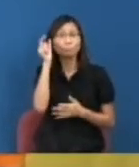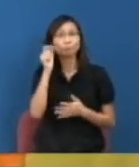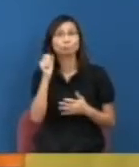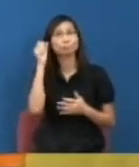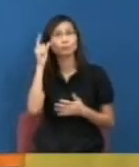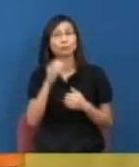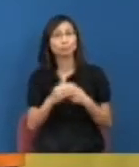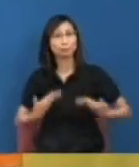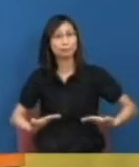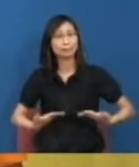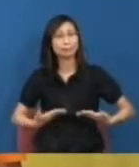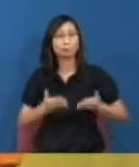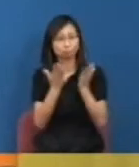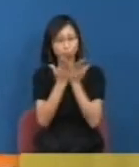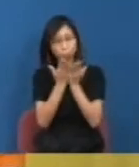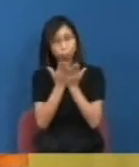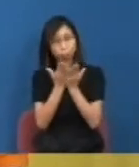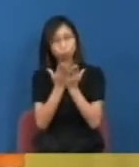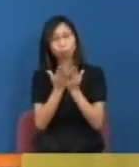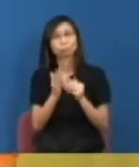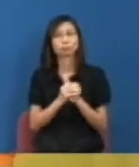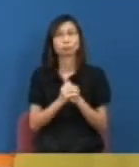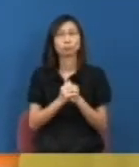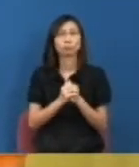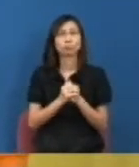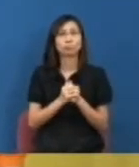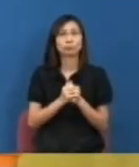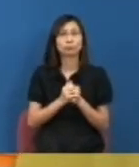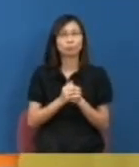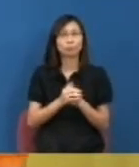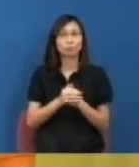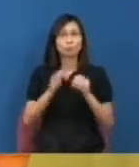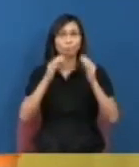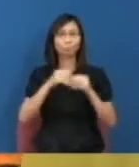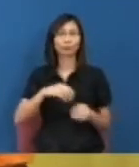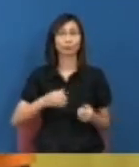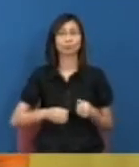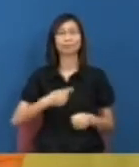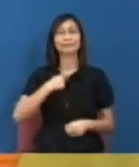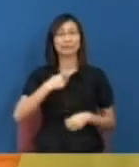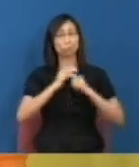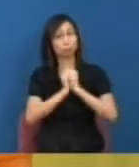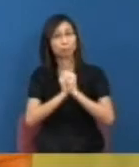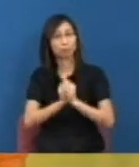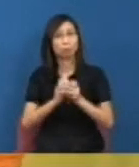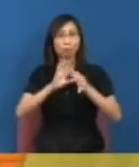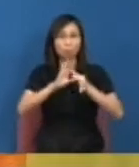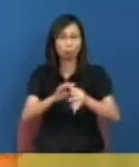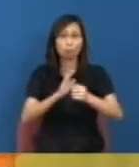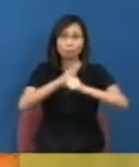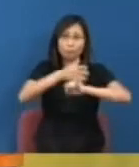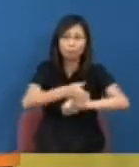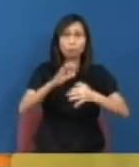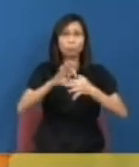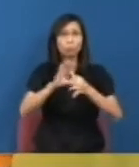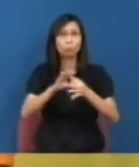或者現在讀書沒有做過一種對學問的要求以及關懷社會關懷若細